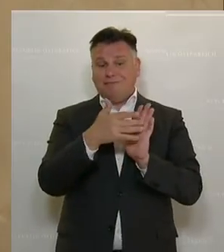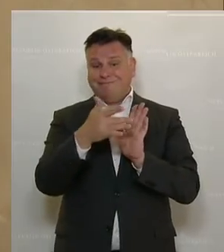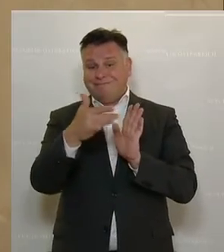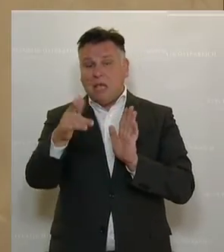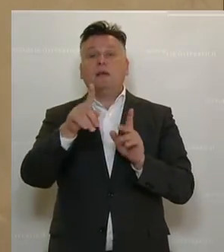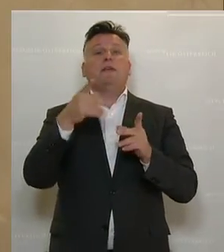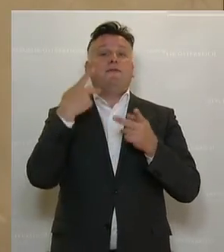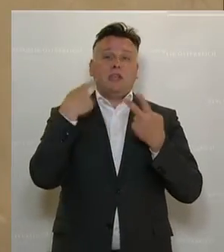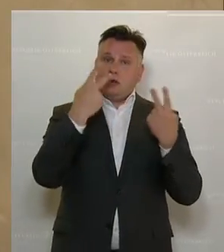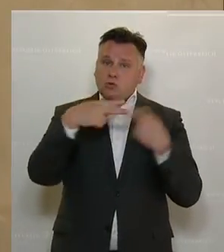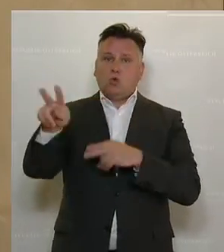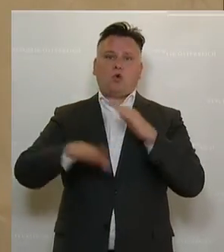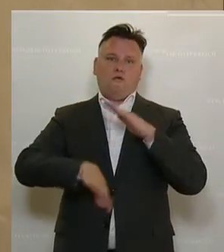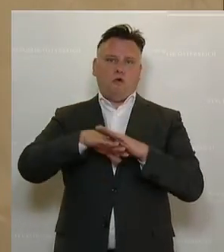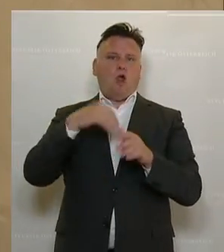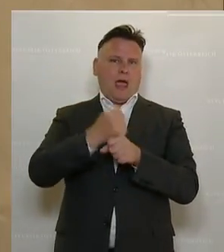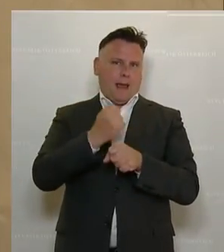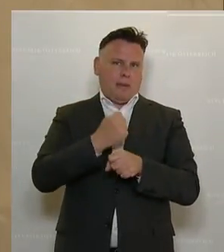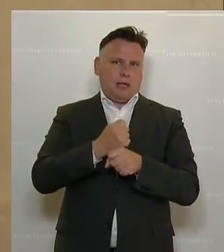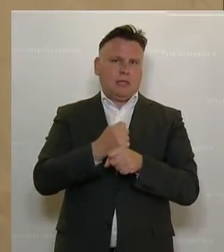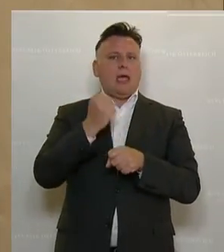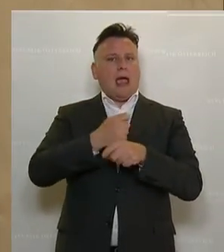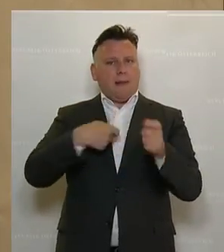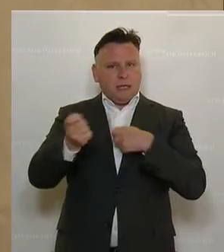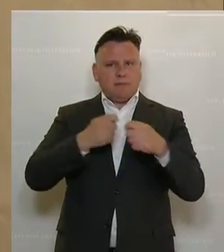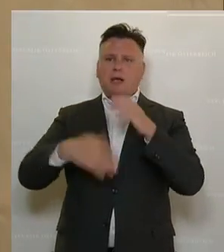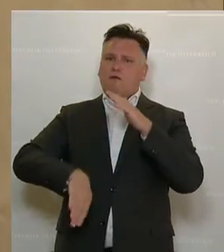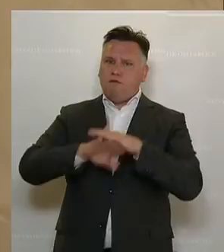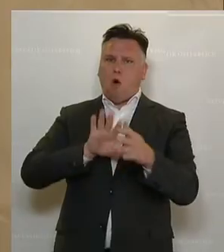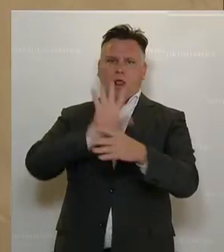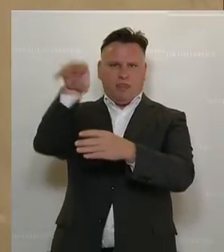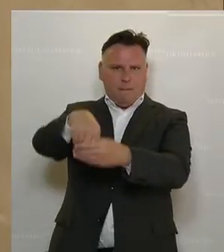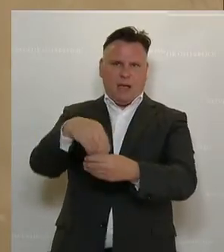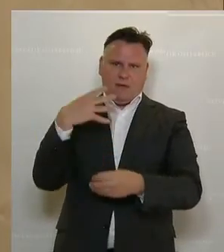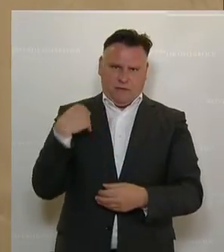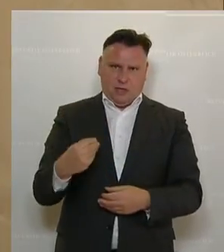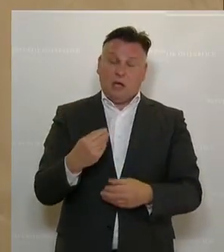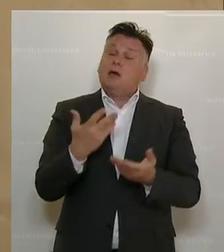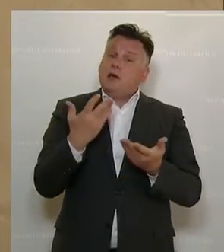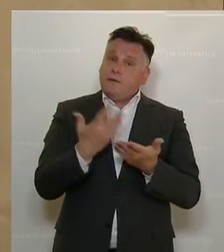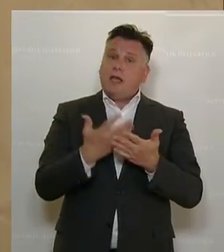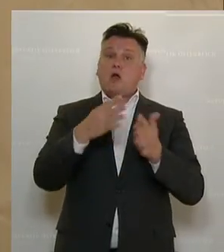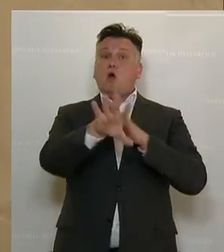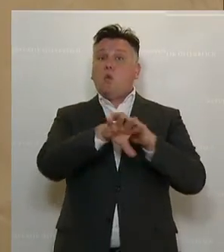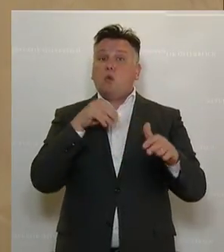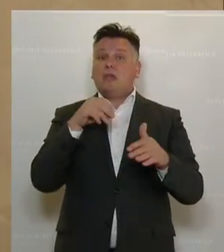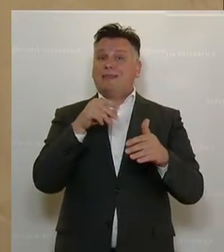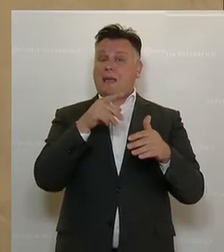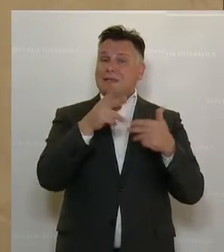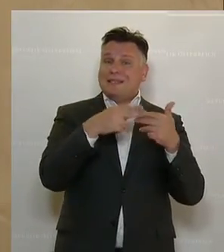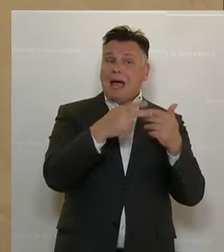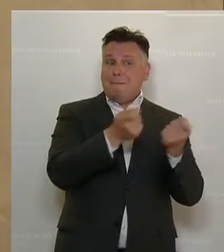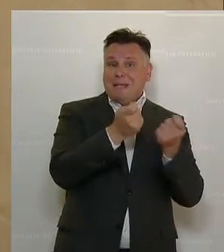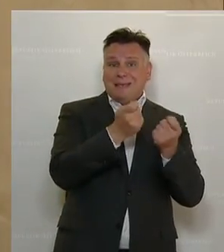volle Beschäftigung bekommen und auch voll integriert sind im Arbeitsmarkt. Und das geschieht eben besser, wenn das unternehmensnahe, betriebsnahe passiert,